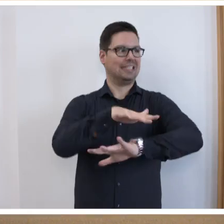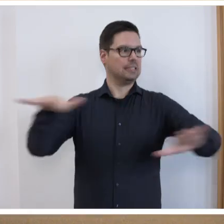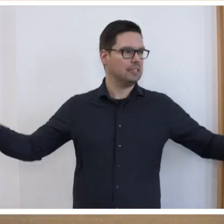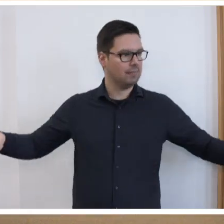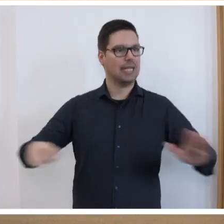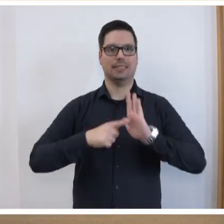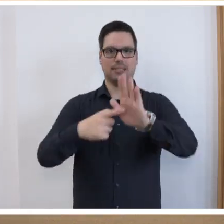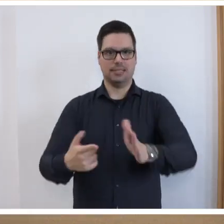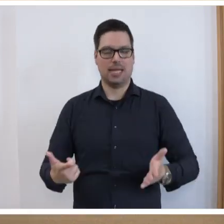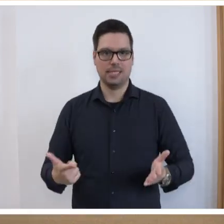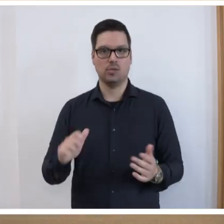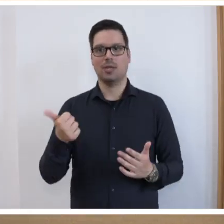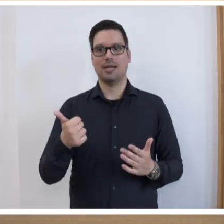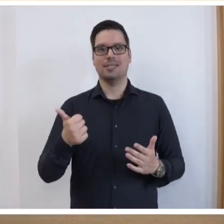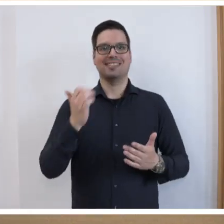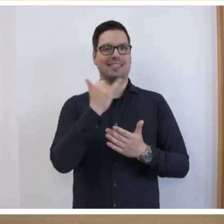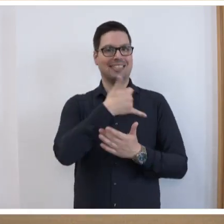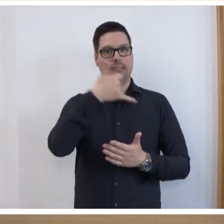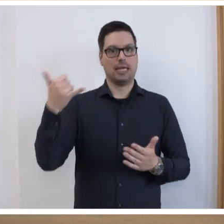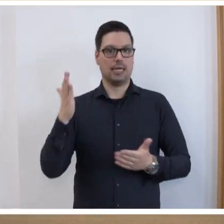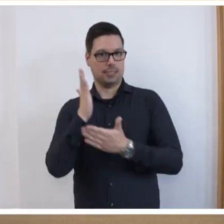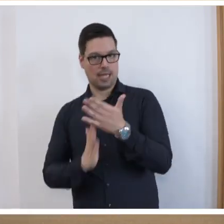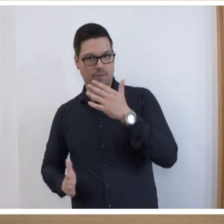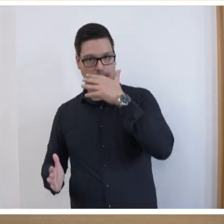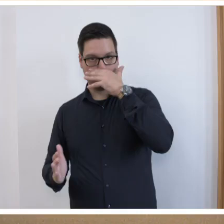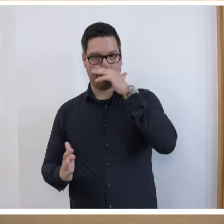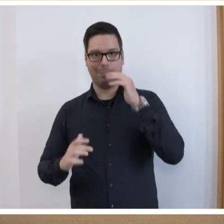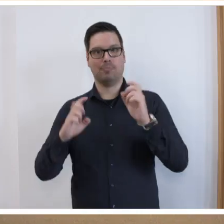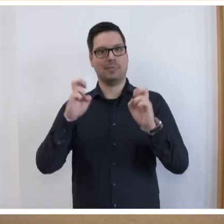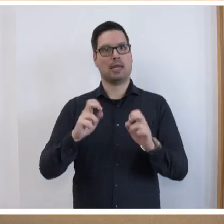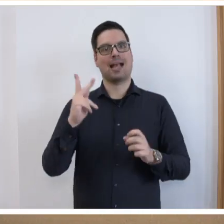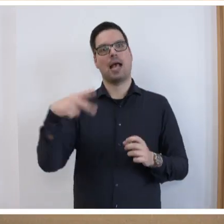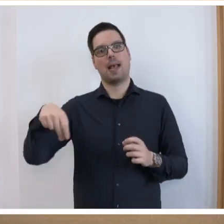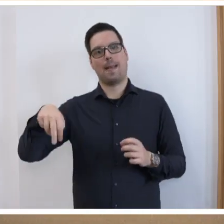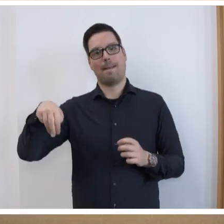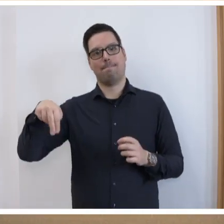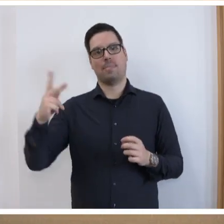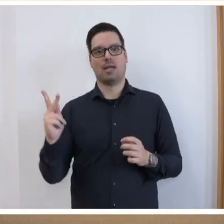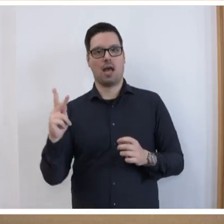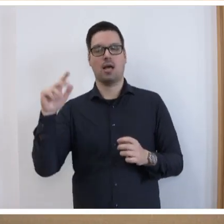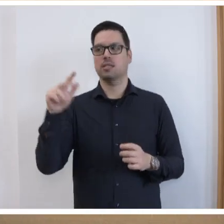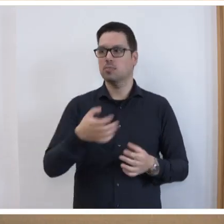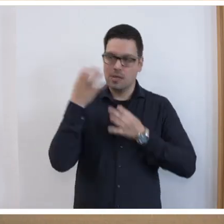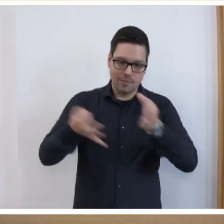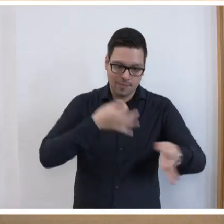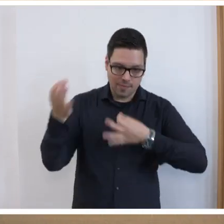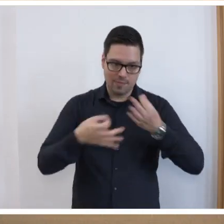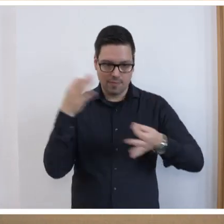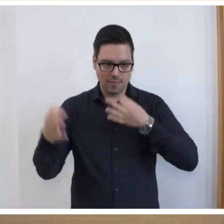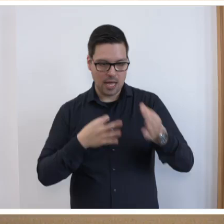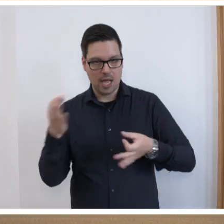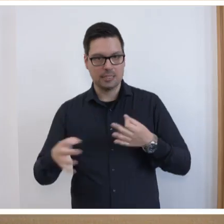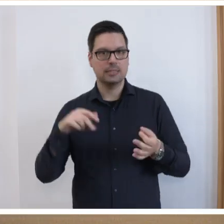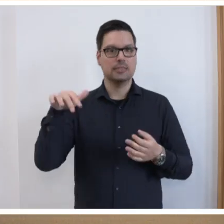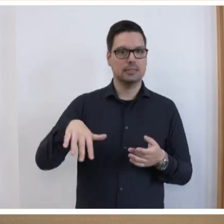zu machen. Und die erste Jahreshälfte hat die Sitzungen in der KMK deshalb auch sehr mit diesen Fragestellungen der zusätzlichen